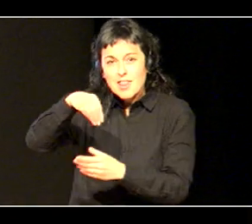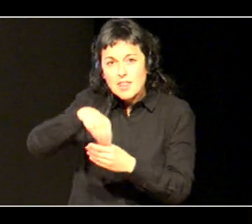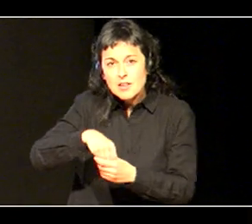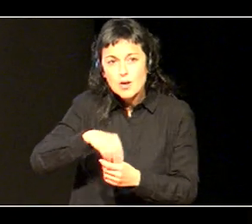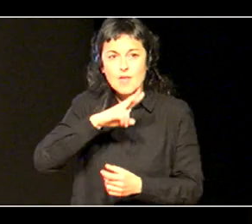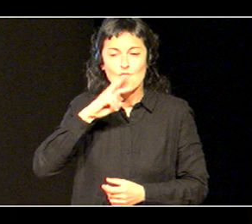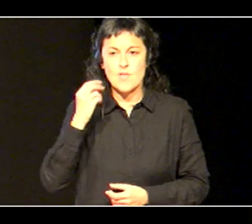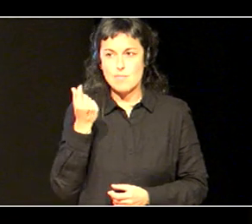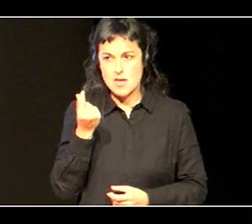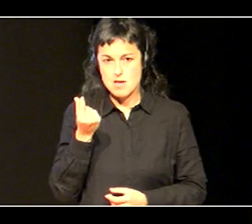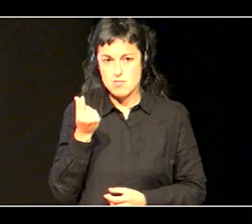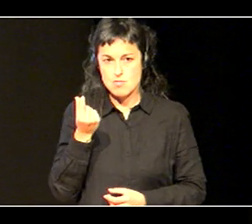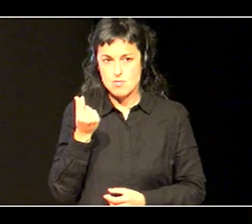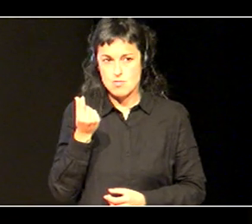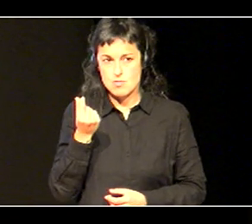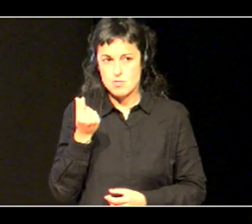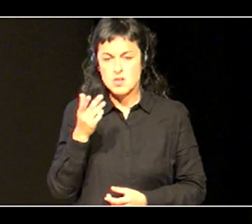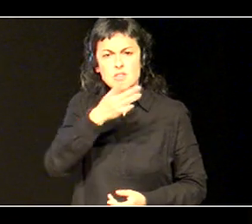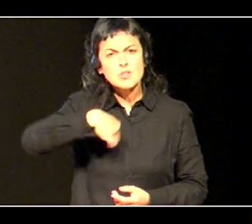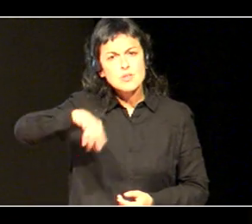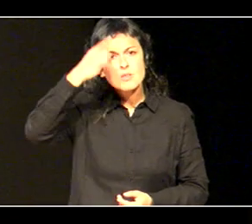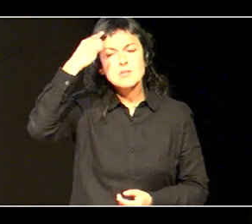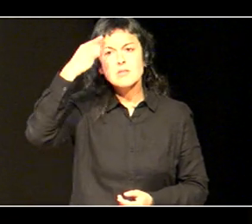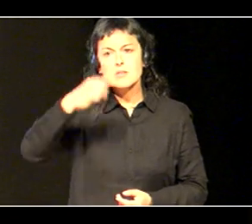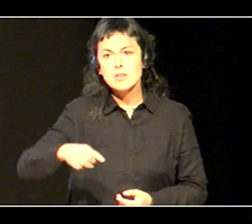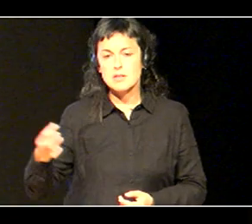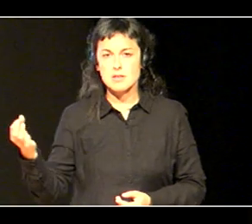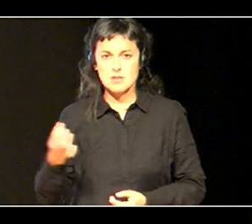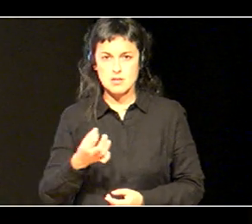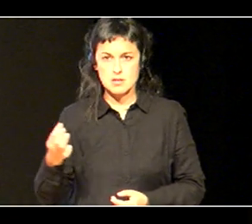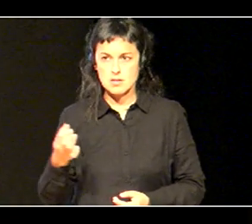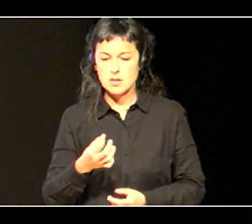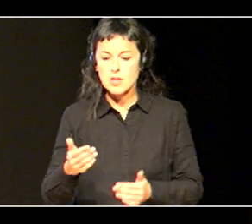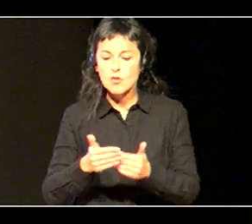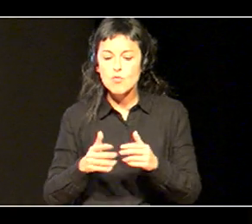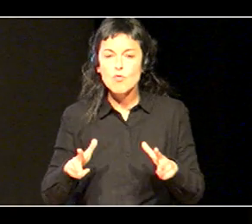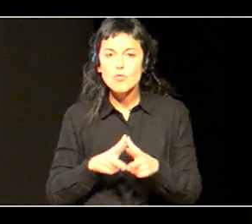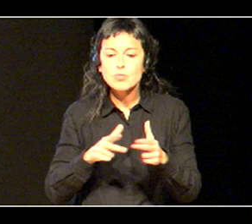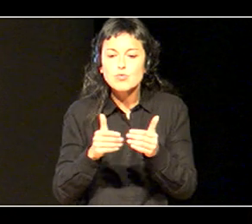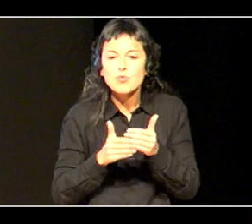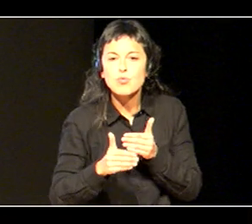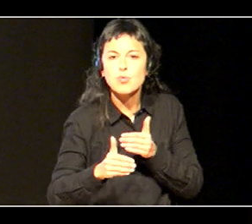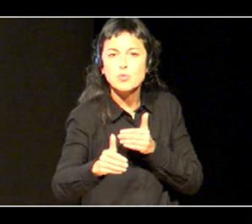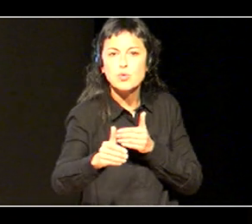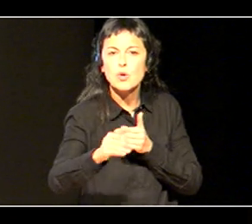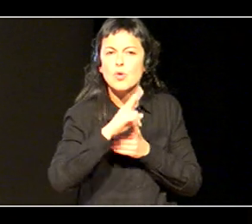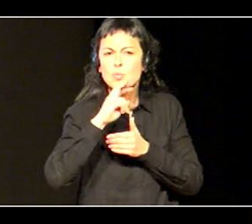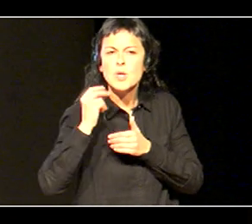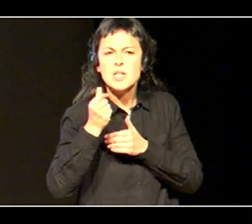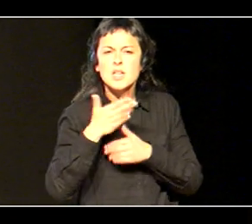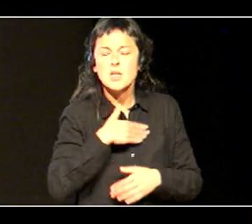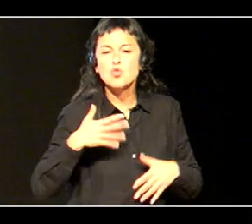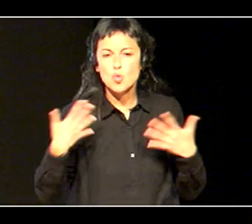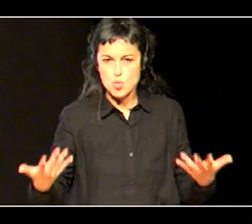eta, jakin behar dugu, gure, etorkizunerako, gizartean, ze nolako, balioak garatu, nahi ditugun,